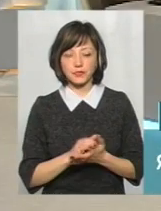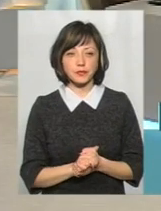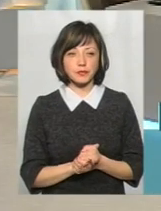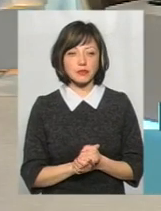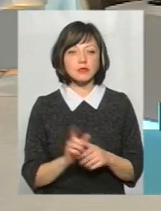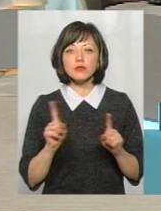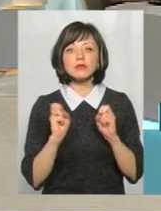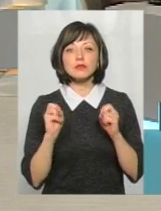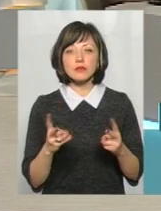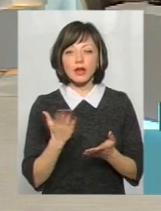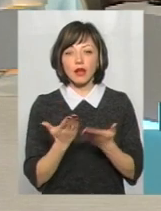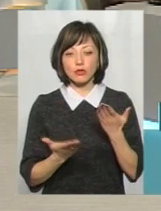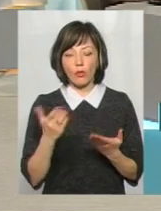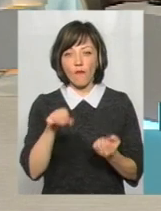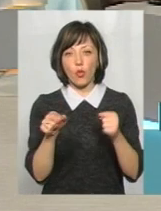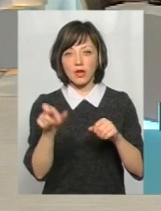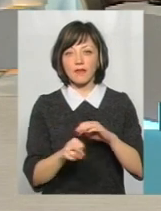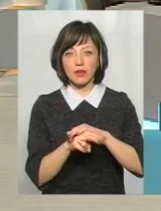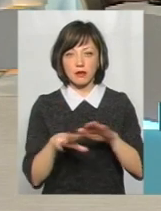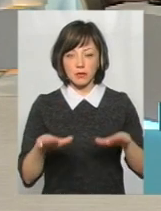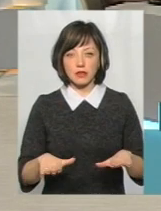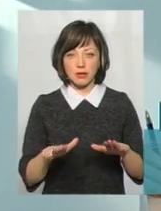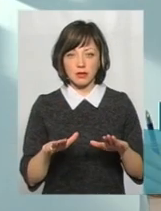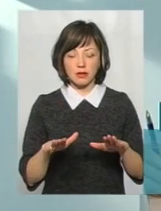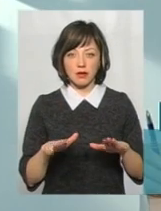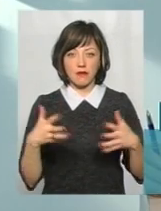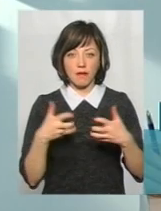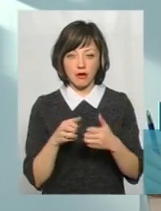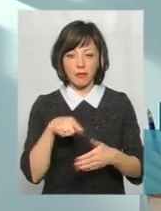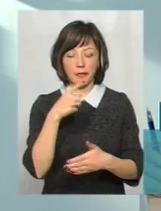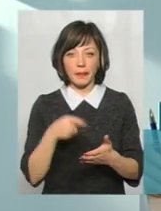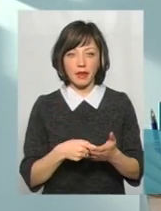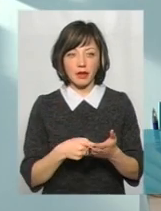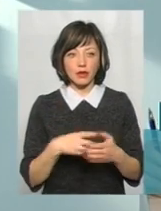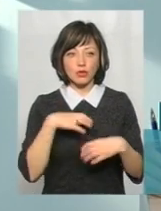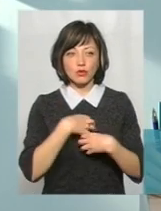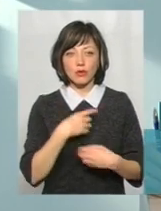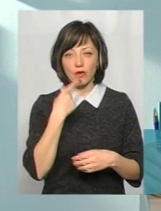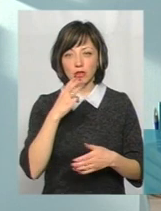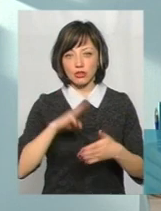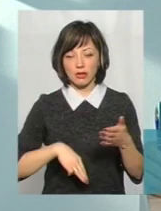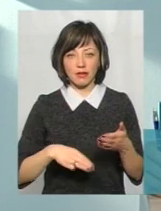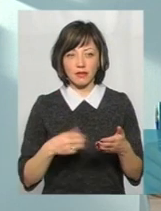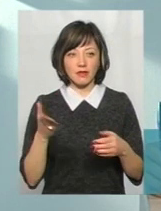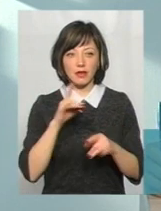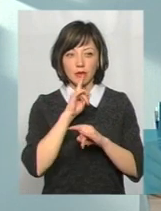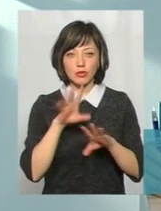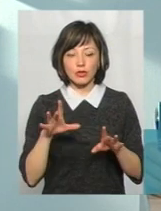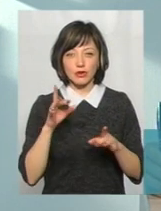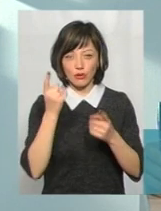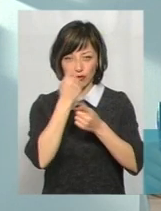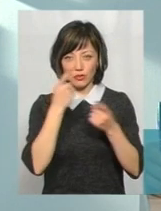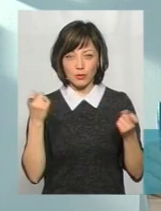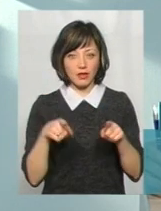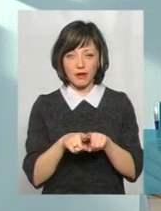водіям, які зникли з місця ДТП? Коли задають таке питання, то навіть сумно говорити суму штрафу. Тому давайте ми не будемо озвучити,